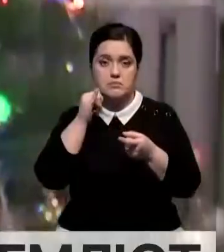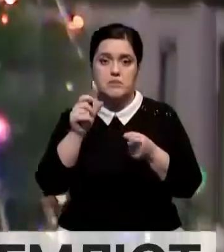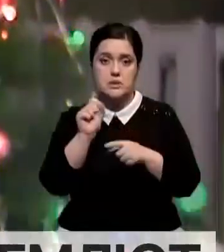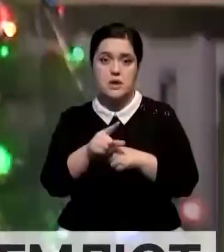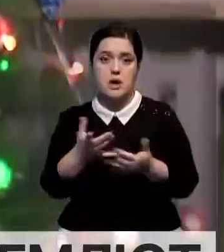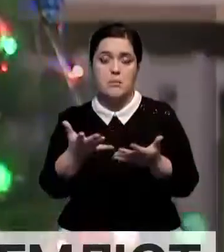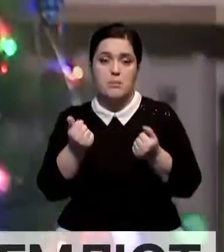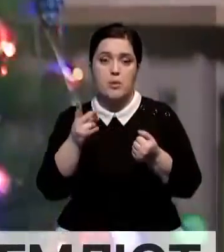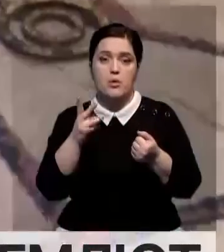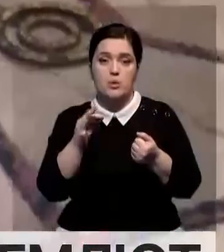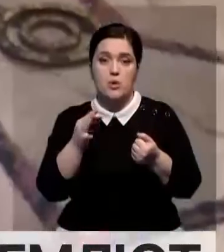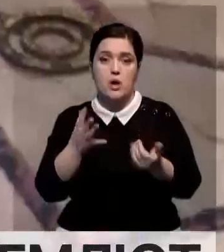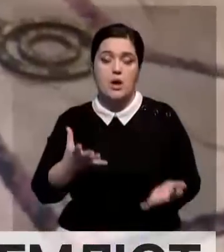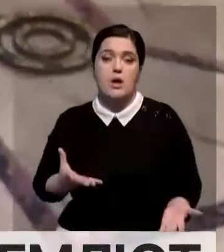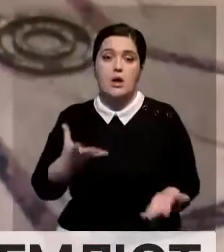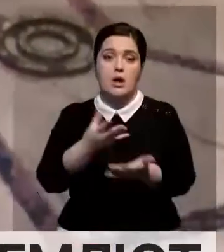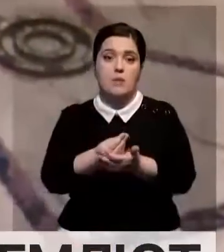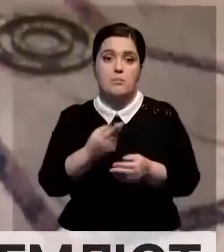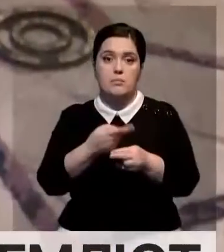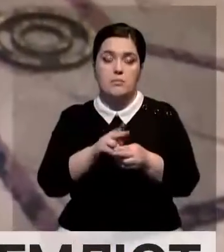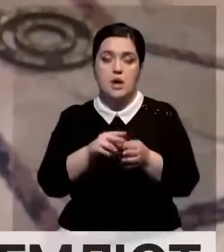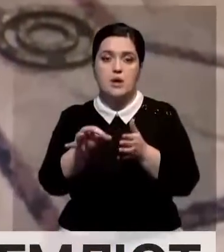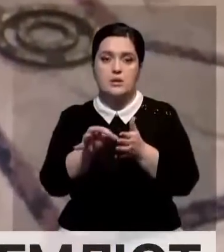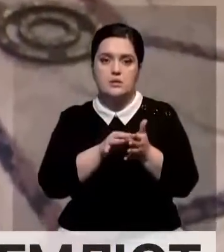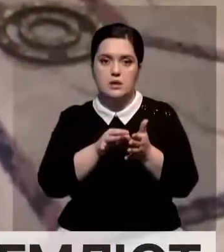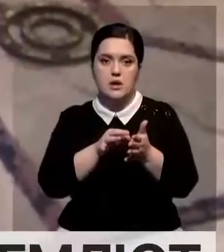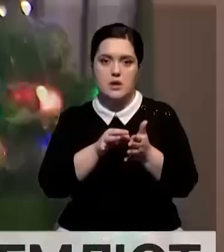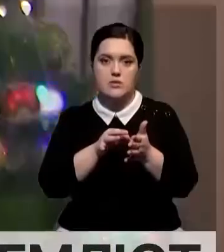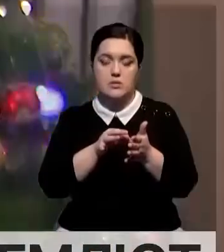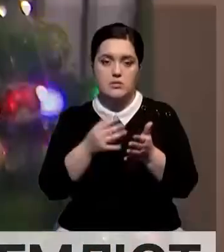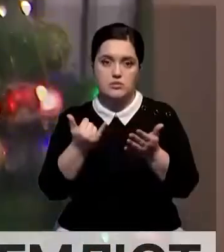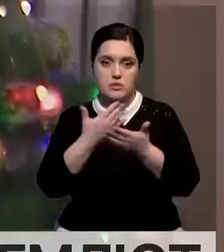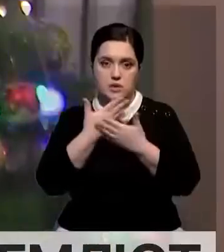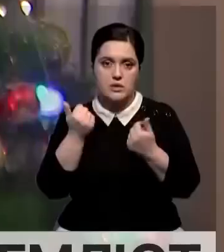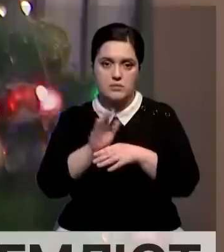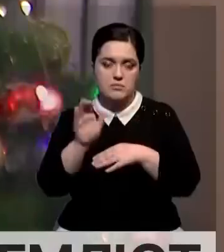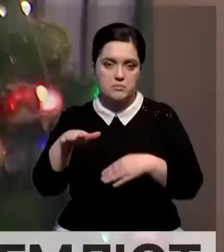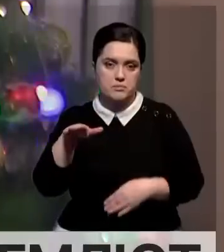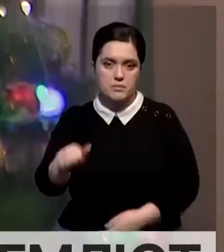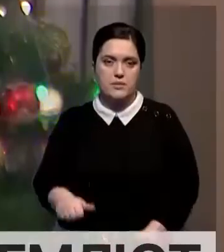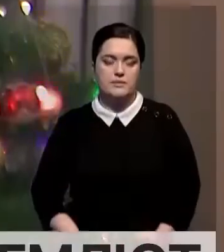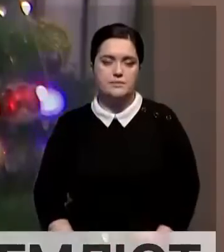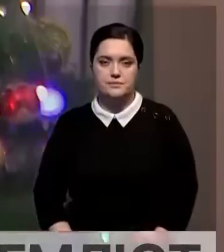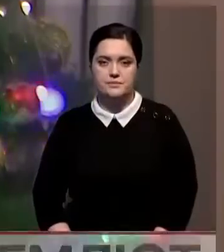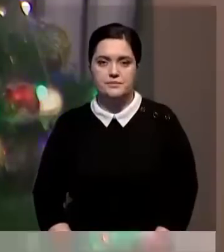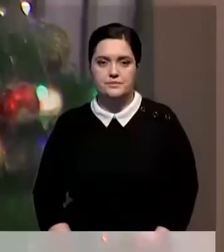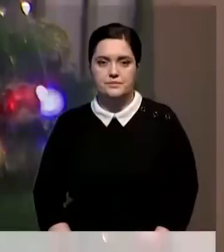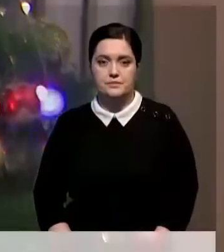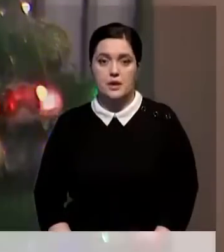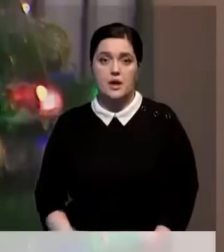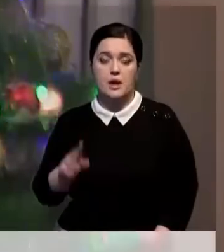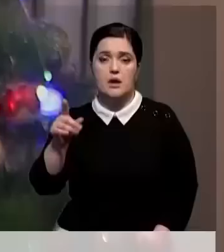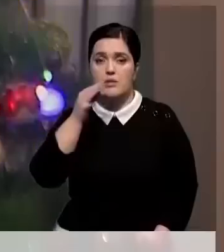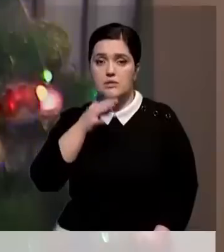приняли. Но товара, деньги за который попросили, сразу же нет по сей день. Они мне сказали на Каспиеве